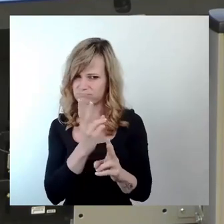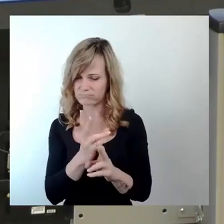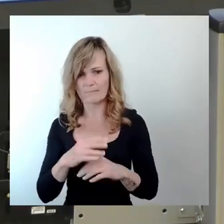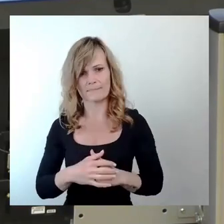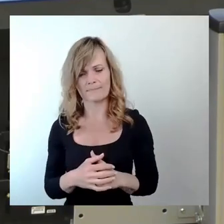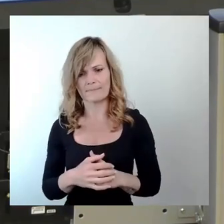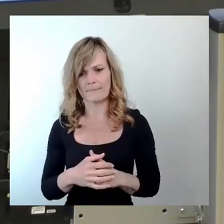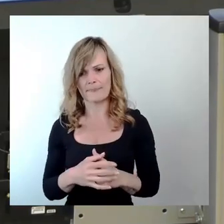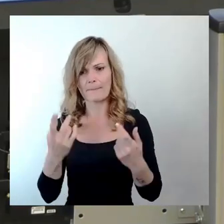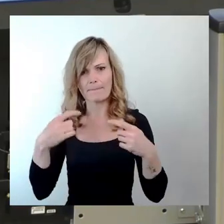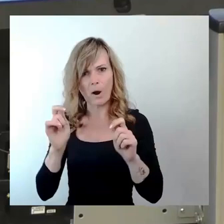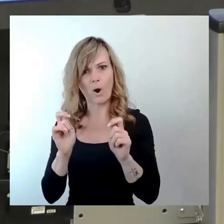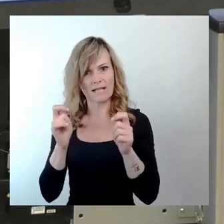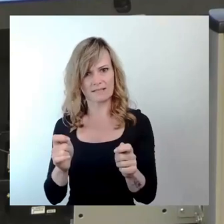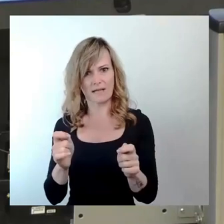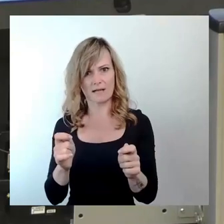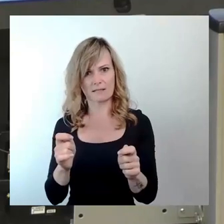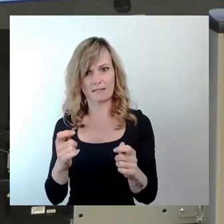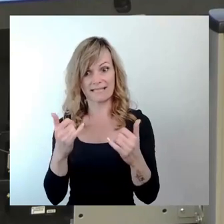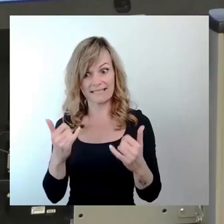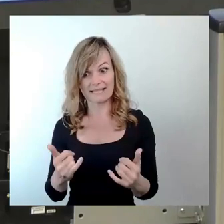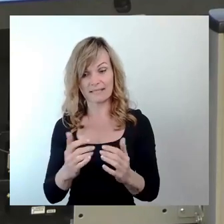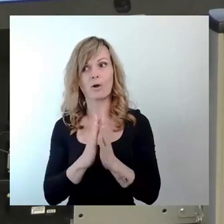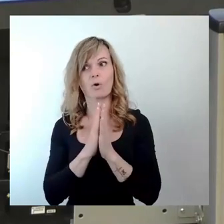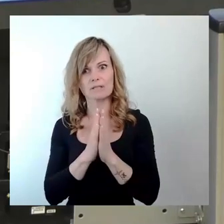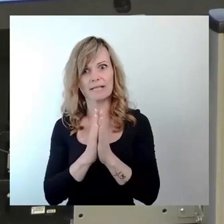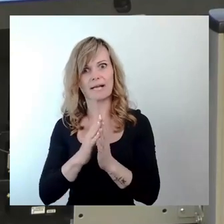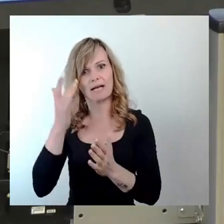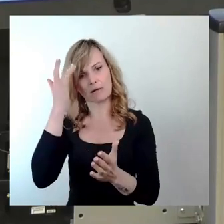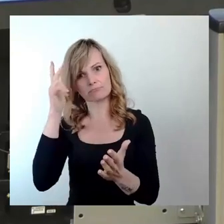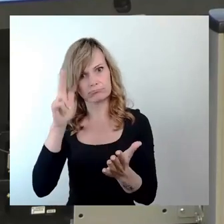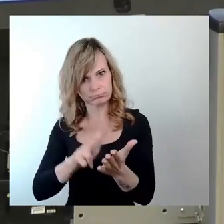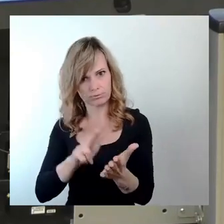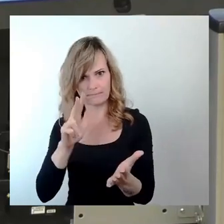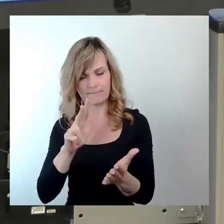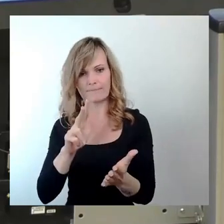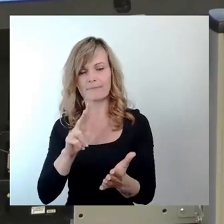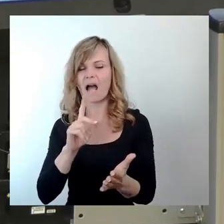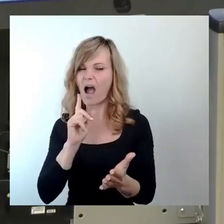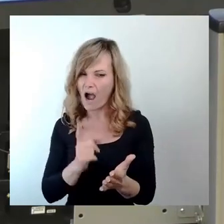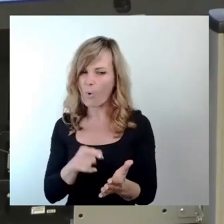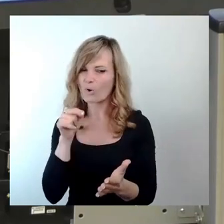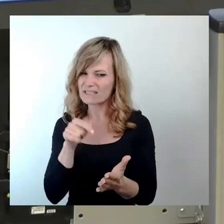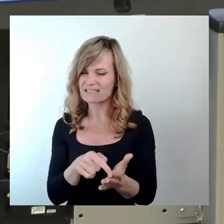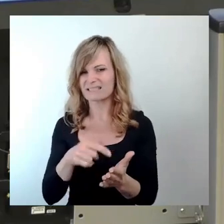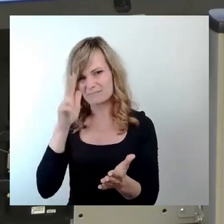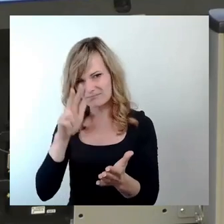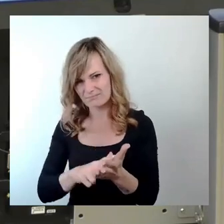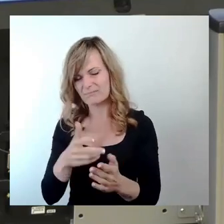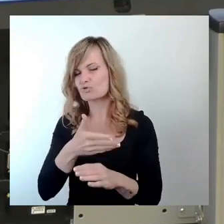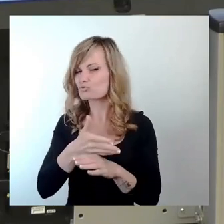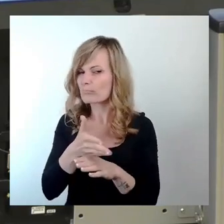Bauantrag, der nun Gott sei Dank genehmigt worden ist, wenn auch viel zu spät, auch hier hat Verwaltung lange, lange